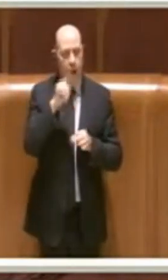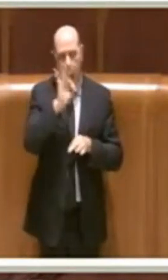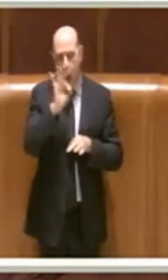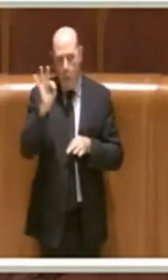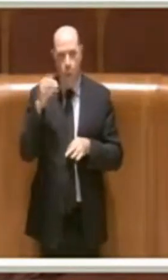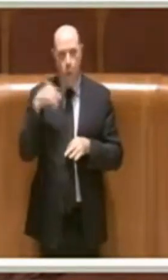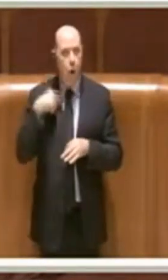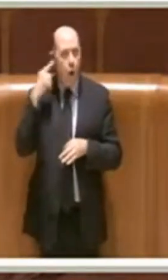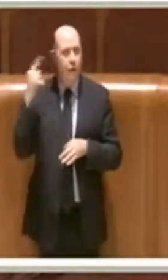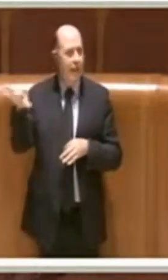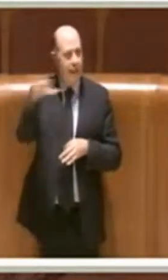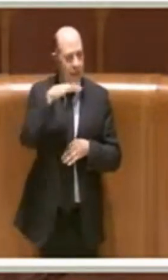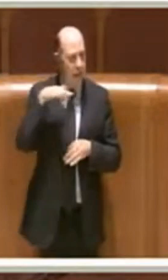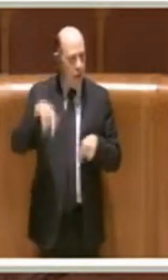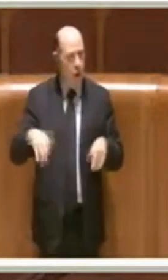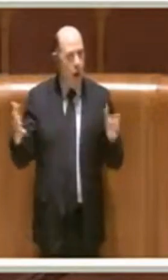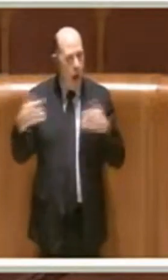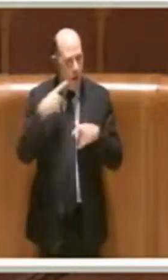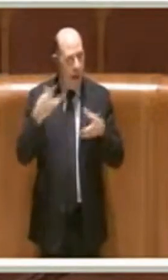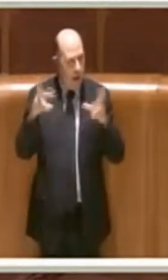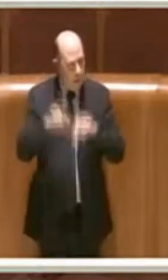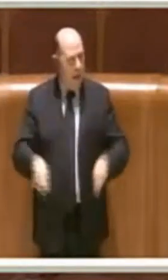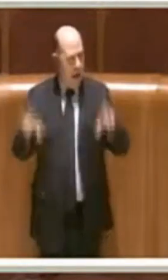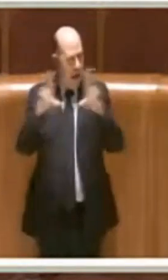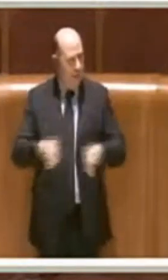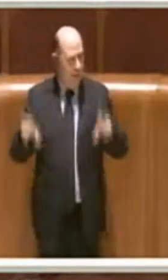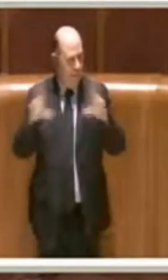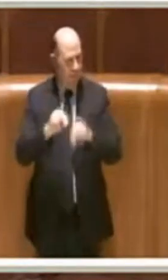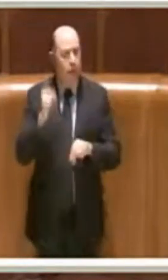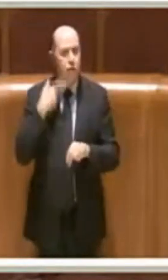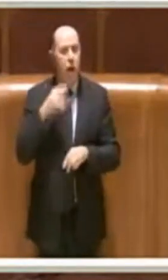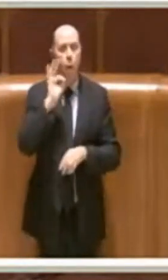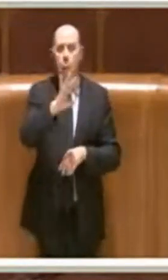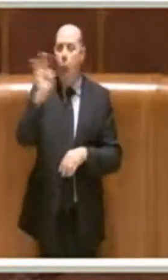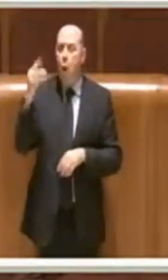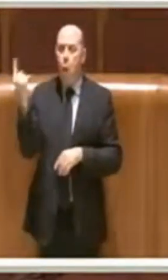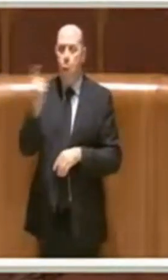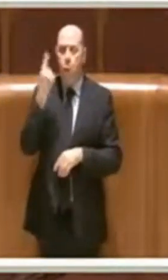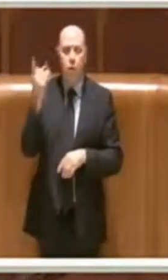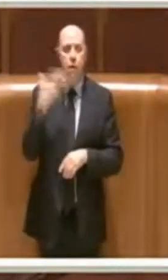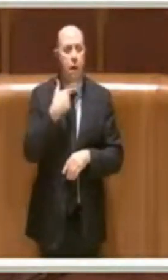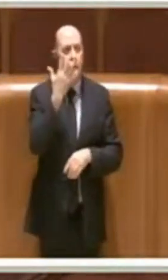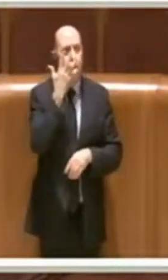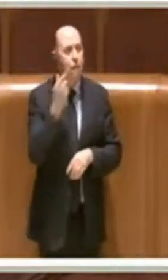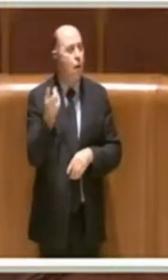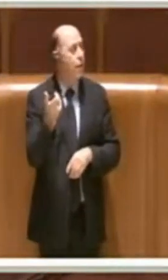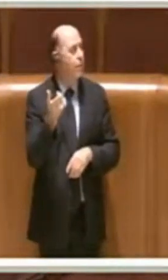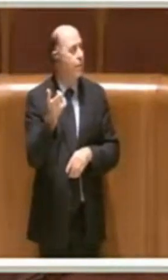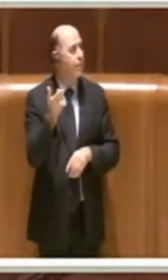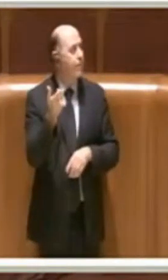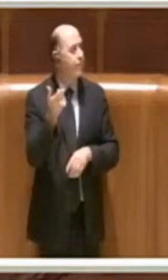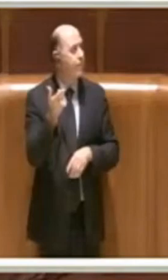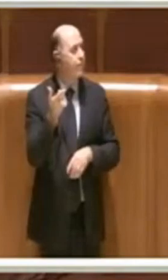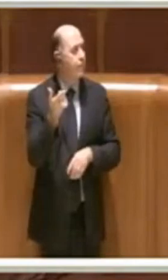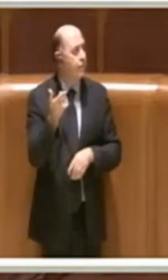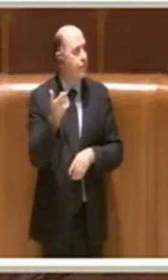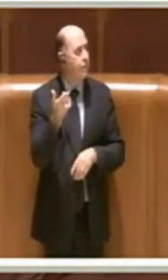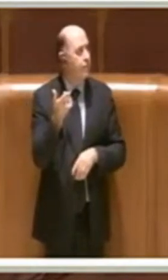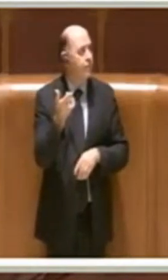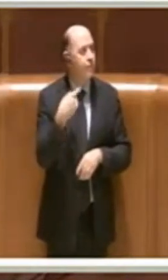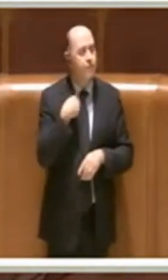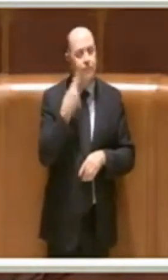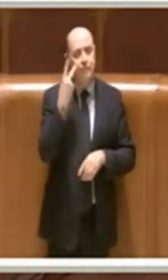sentito anche qui in aula ripetere più volte. C'è qualcuno che ha voluto, diciamo,